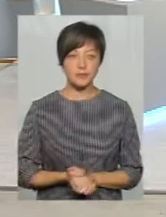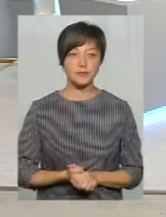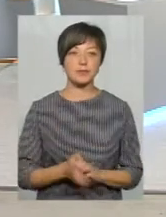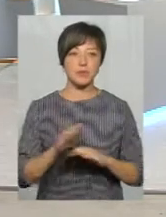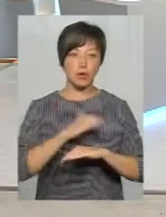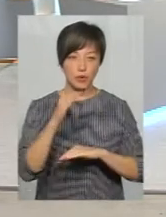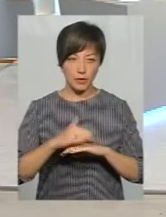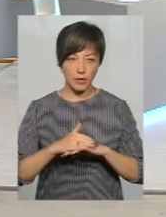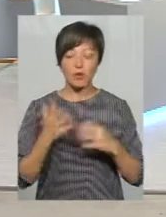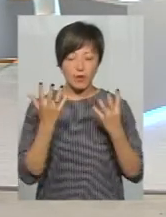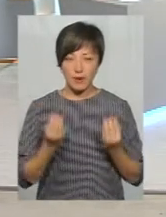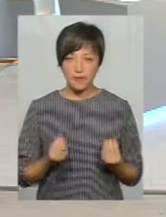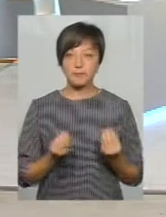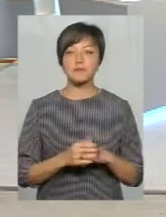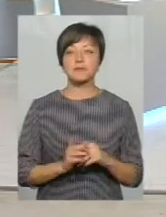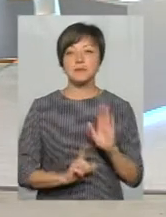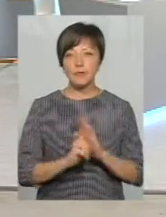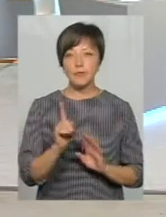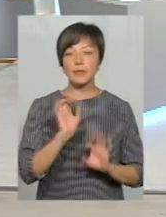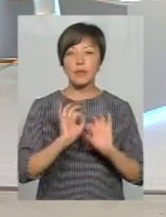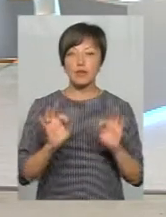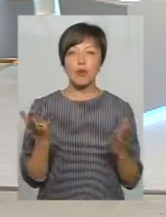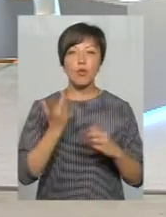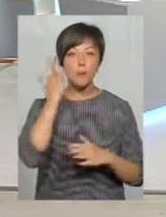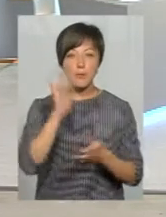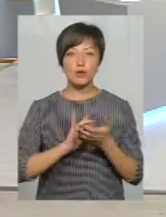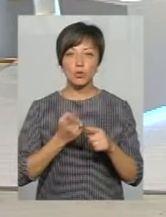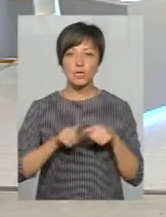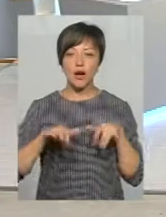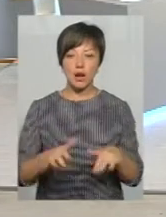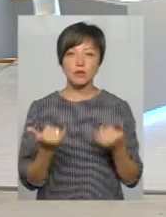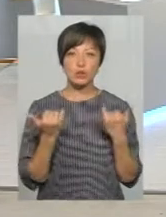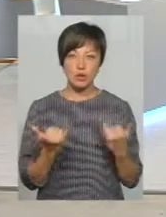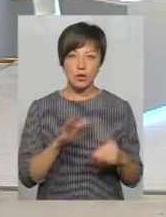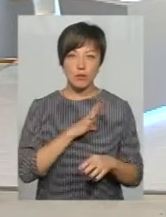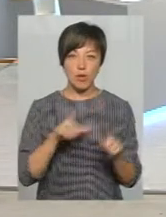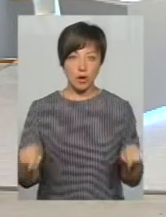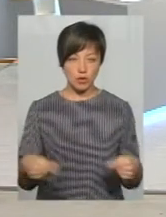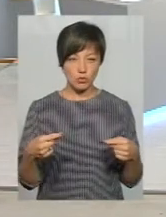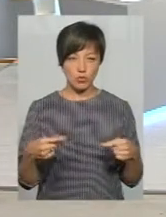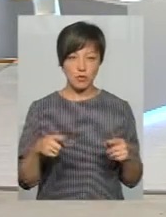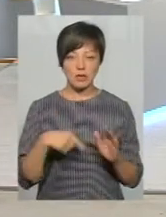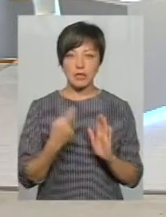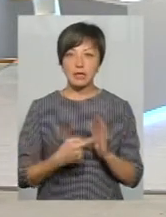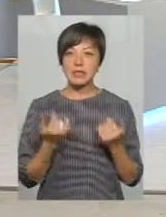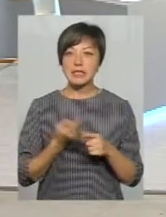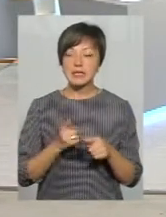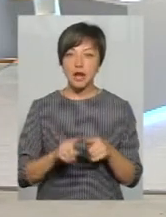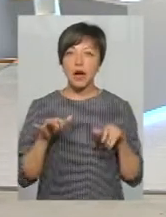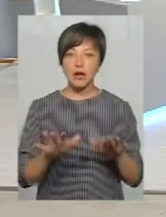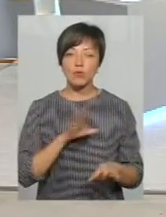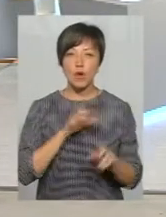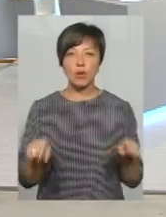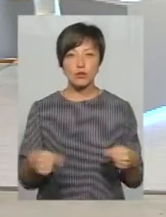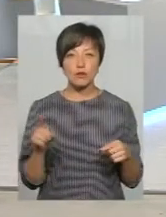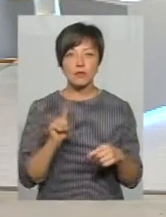пані. Доброго дня. І для початку скажіть, будь ласка, все ж таки, з якою метою ця акція сьогодні була організована? Ця акція сьогодні була організована з цією